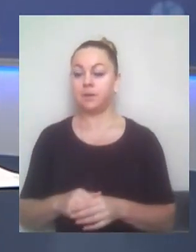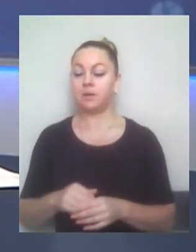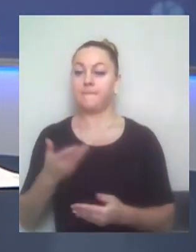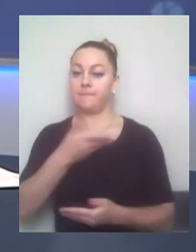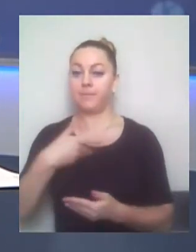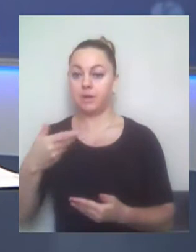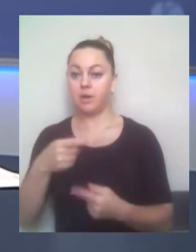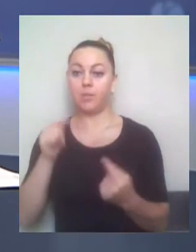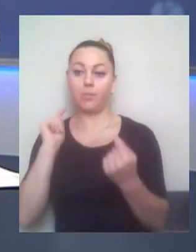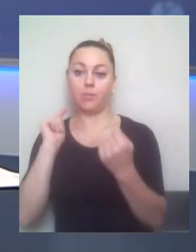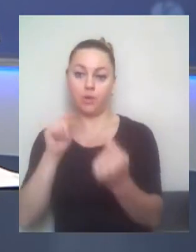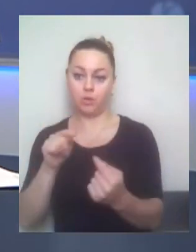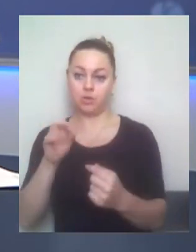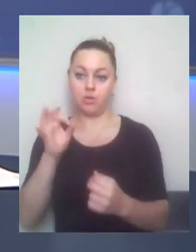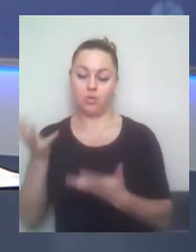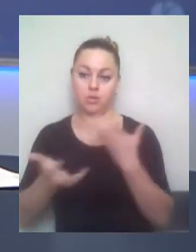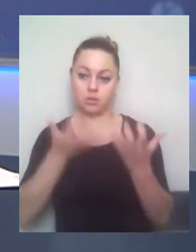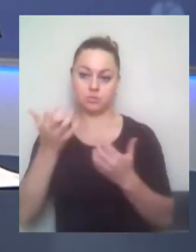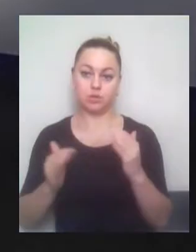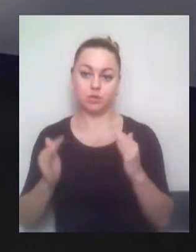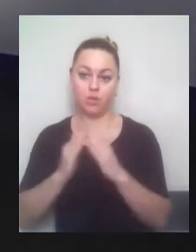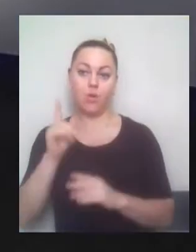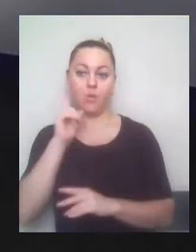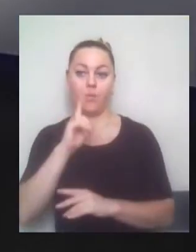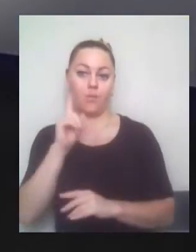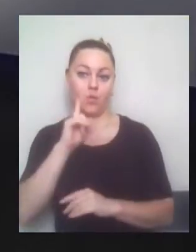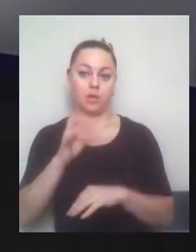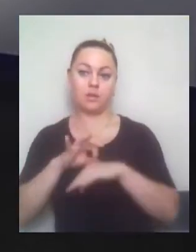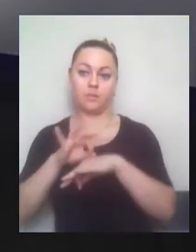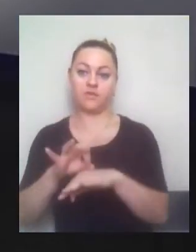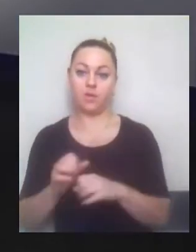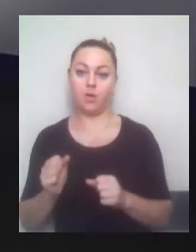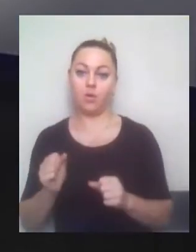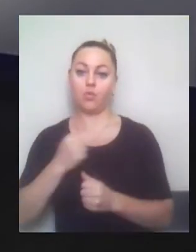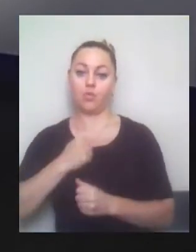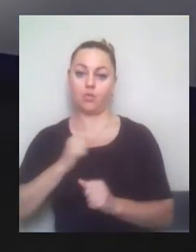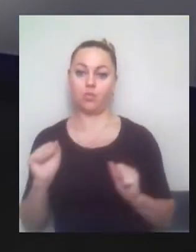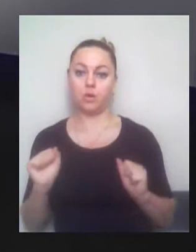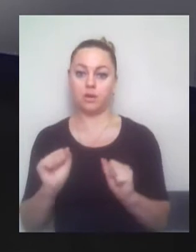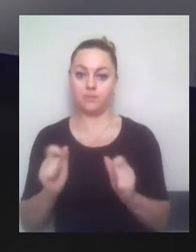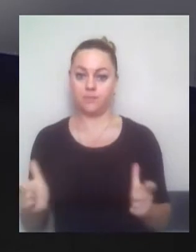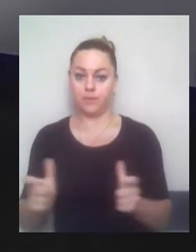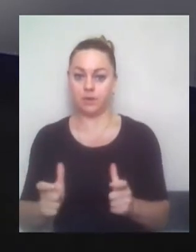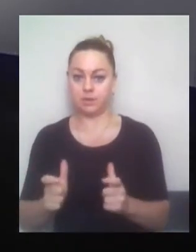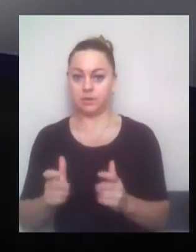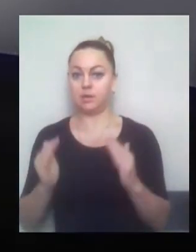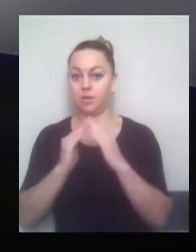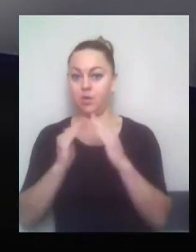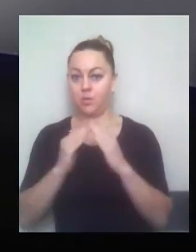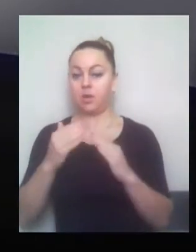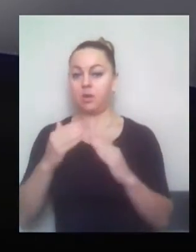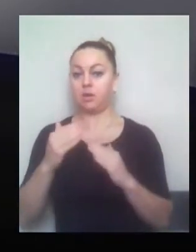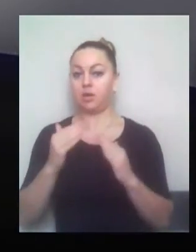розбору зданий, тому що ще не проведені укріпительні роботи нашого здання Рішильєвське, 45.